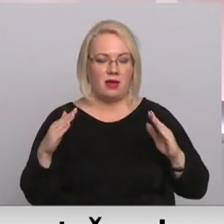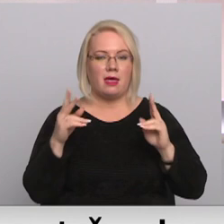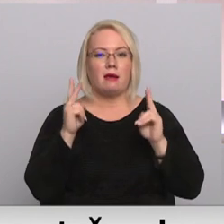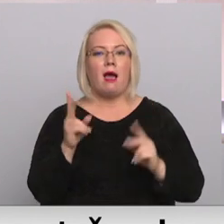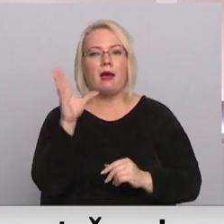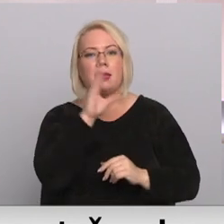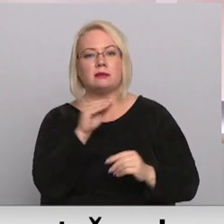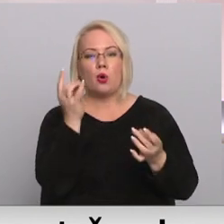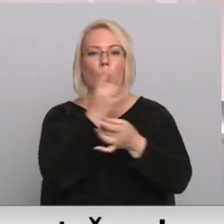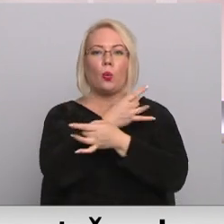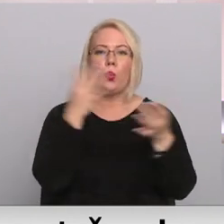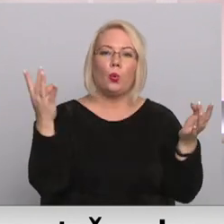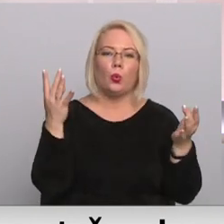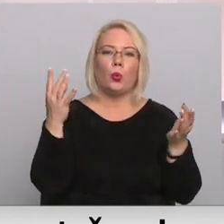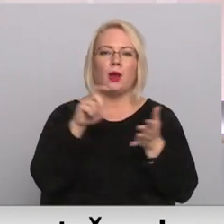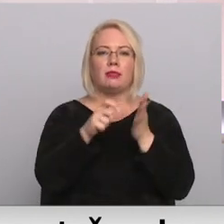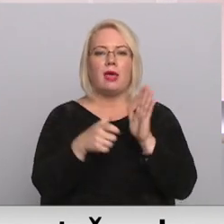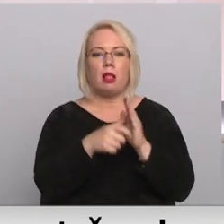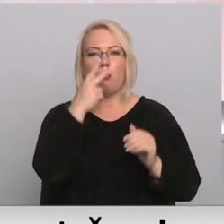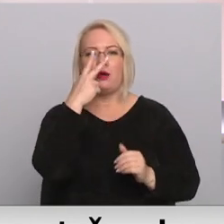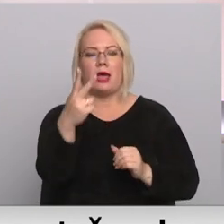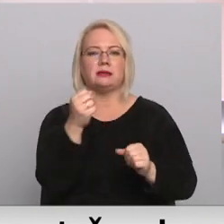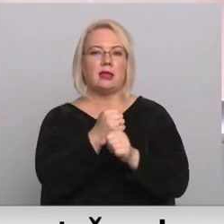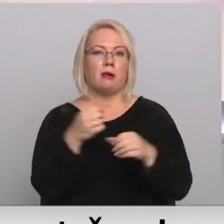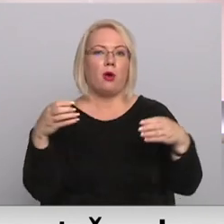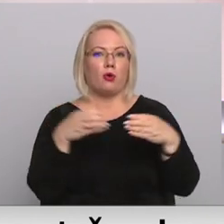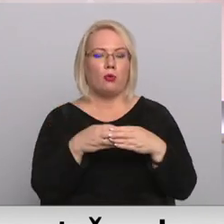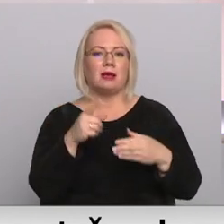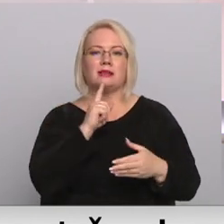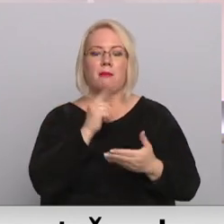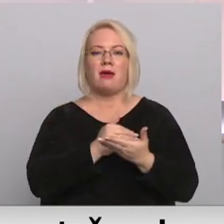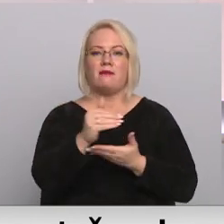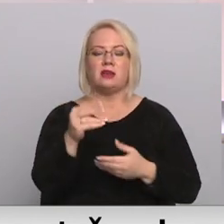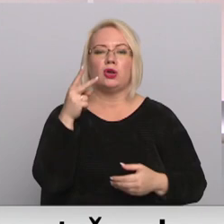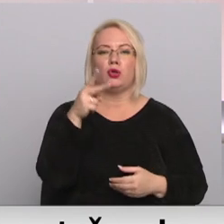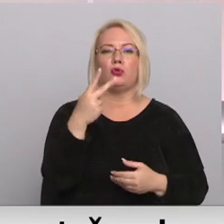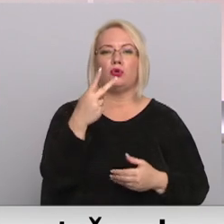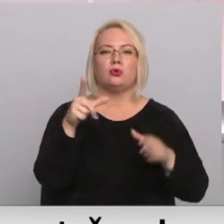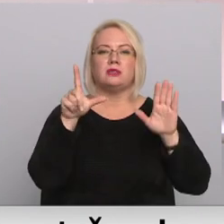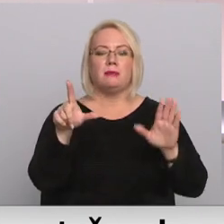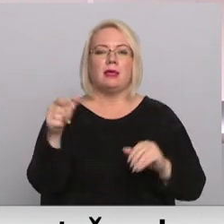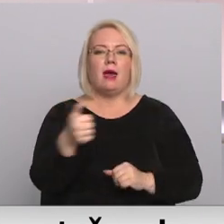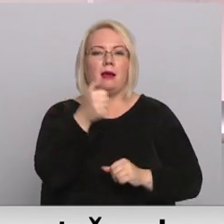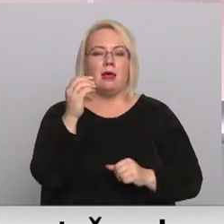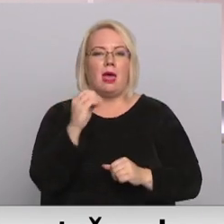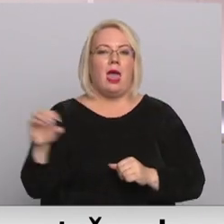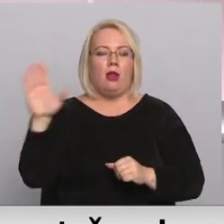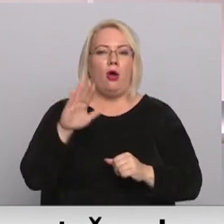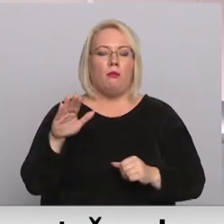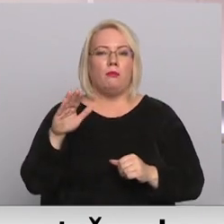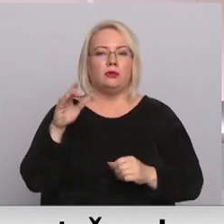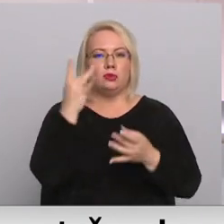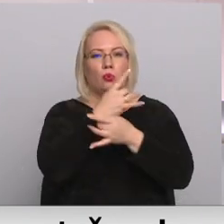iespējamu kultūra telpu saskata darba grupa, kas Liepāju virzda 2027. gada Eiropas kultūras galvaspilsēta